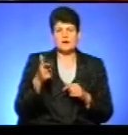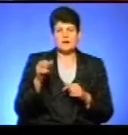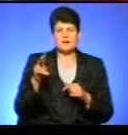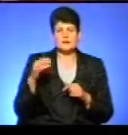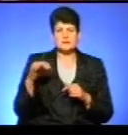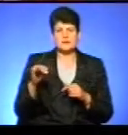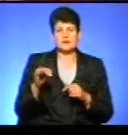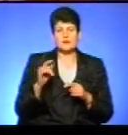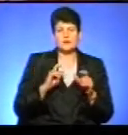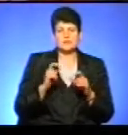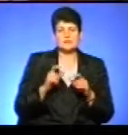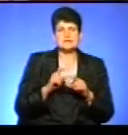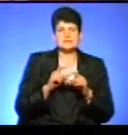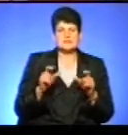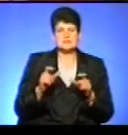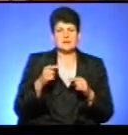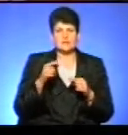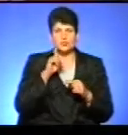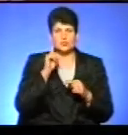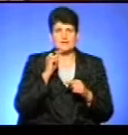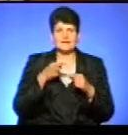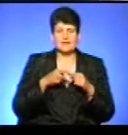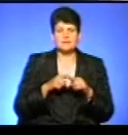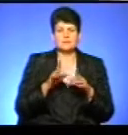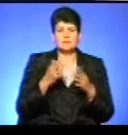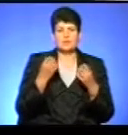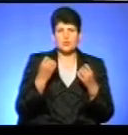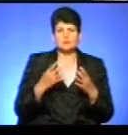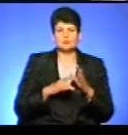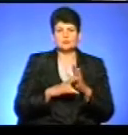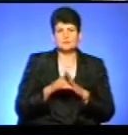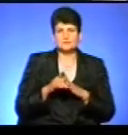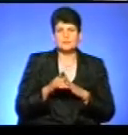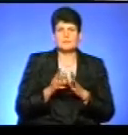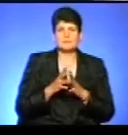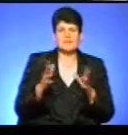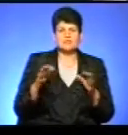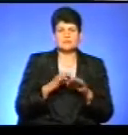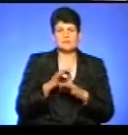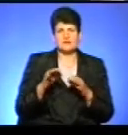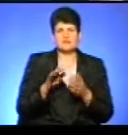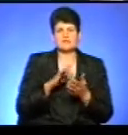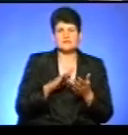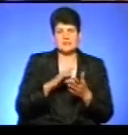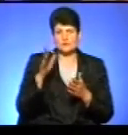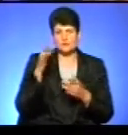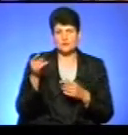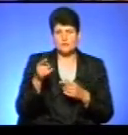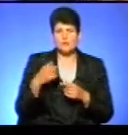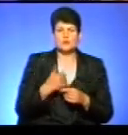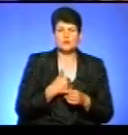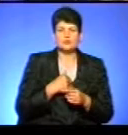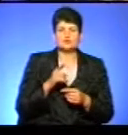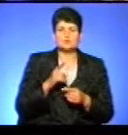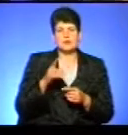коледжем і станційних техніків міської, де ми просто впроваджували більший проєкт, центр науки Тернополя. Ми хотіли, щоб